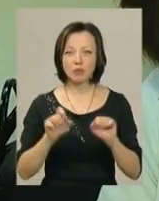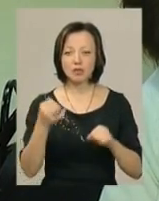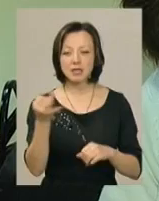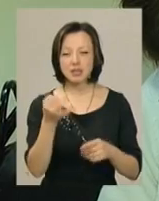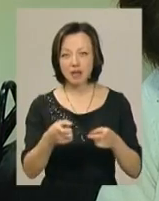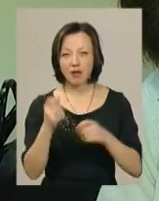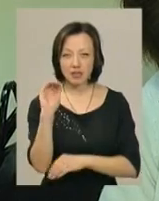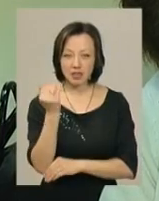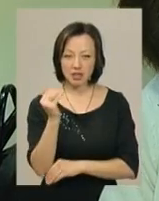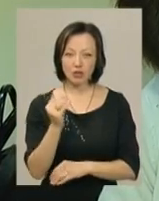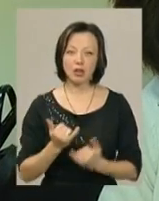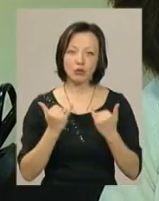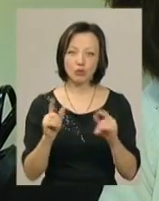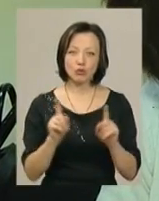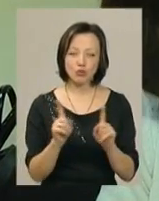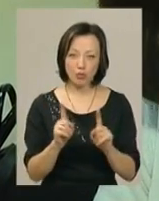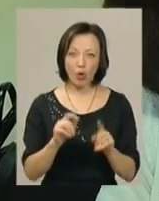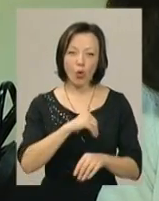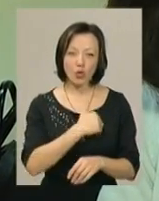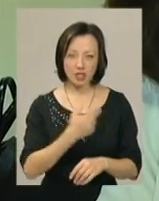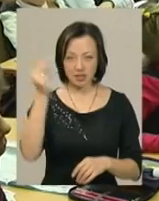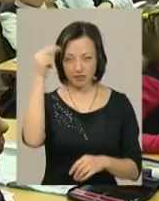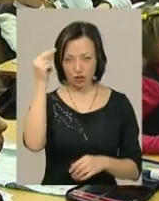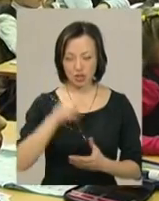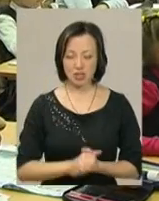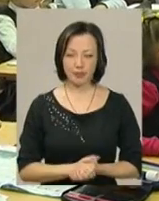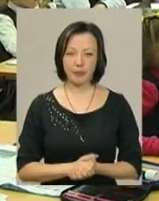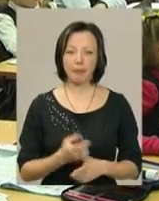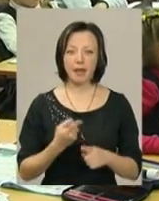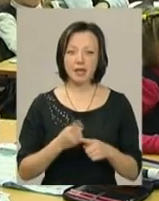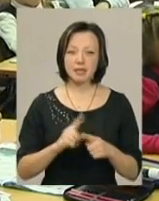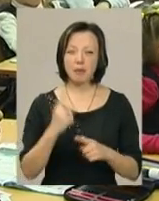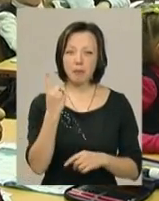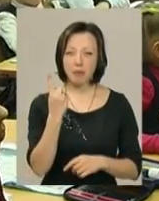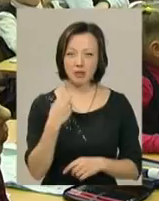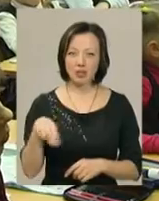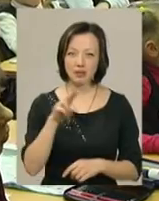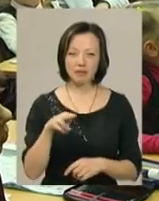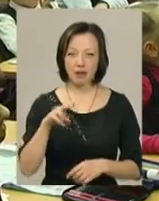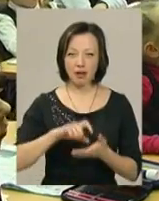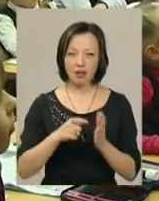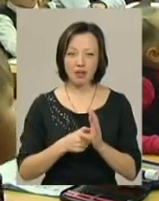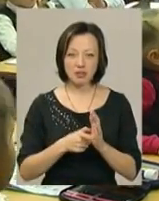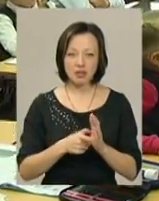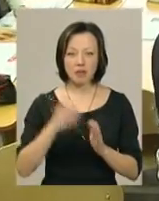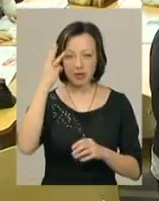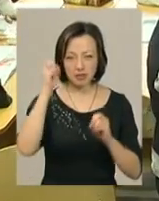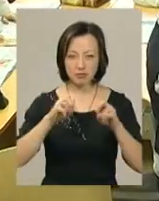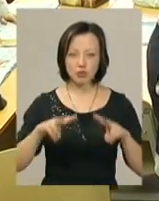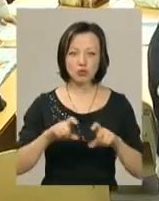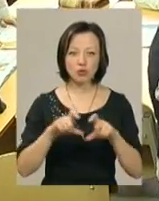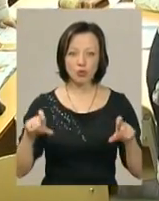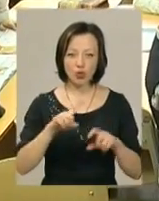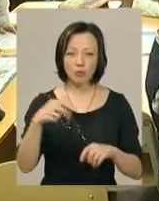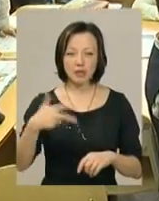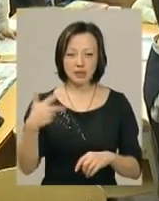зацікавити дитину, щоб вона хотіла вчитися. Це перший деклас Хмельницької спеціалізованої школи першого ступеню номер 30.